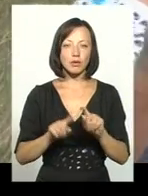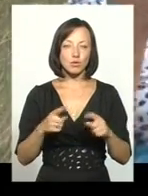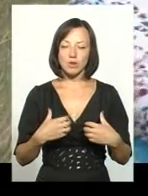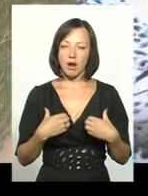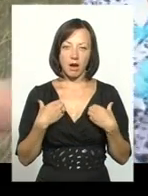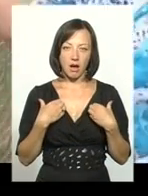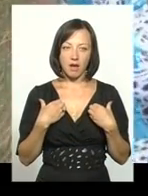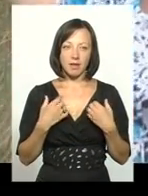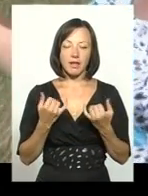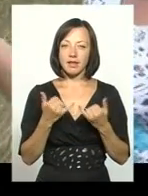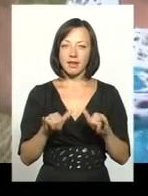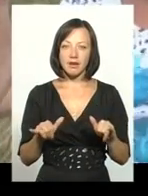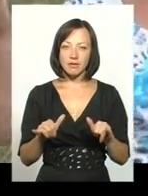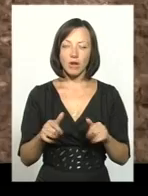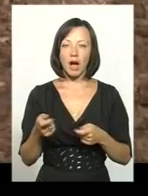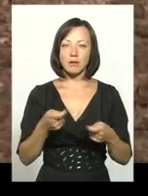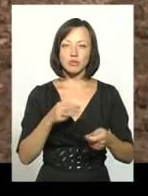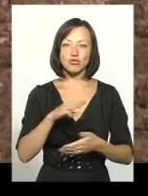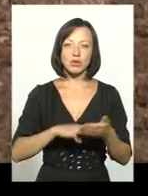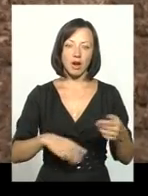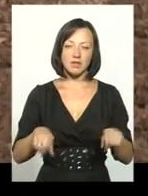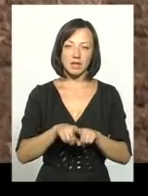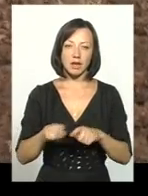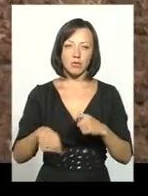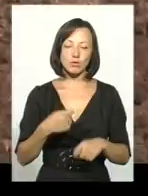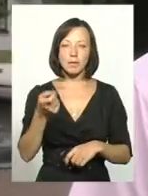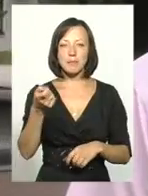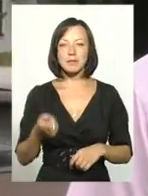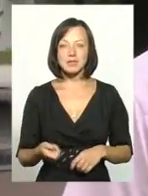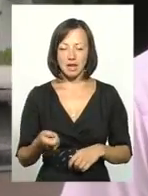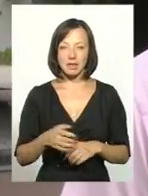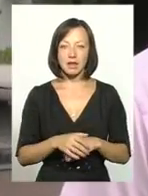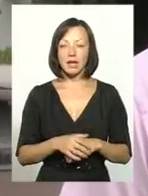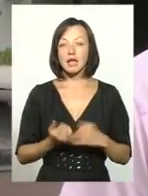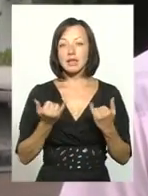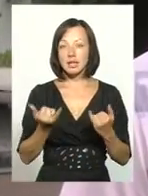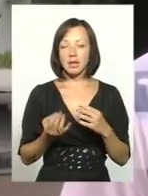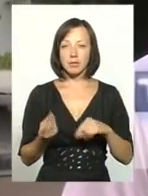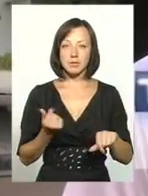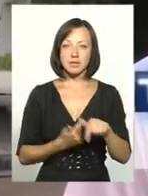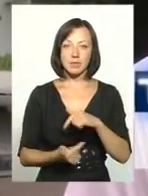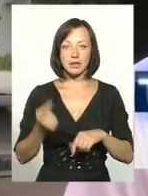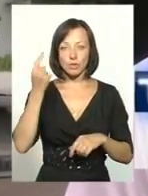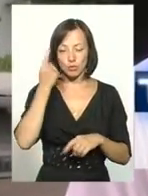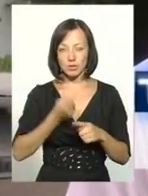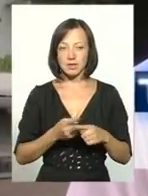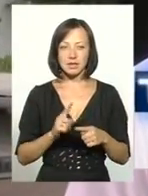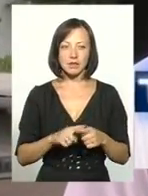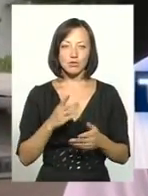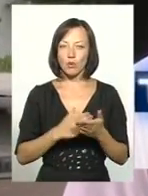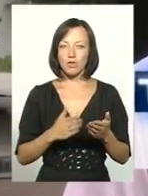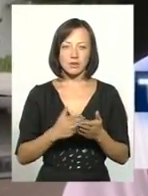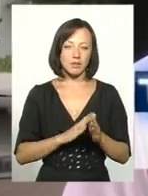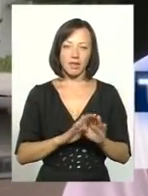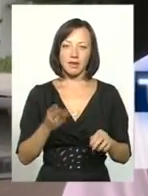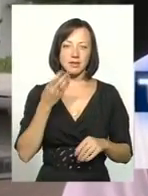лякає. Воно й не дивно, адже адмінштраф за таке порушення мізерний. Для підприємця, я думаю, це зовсім не